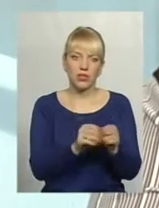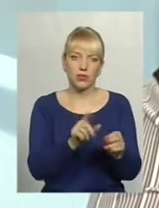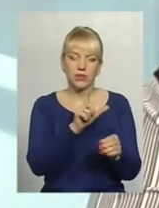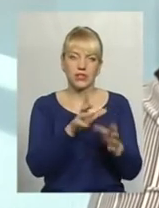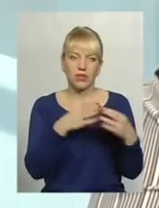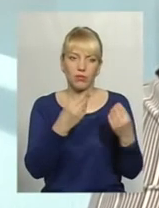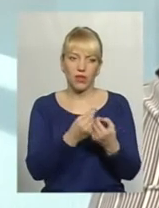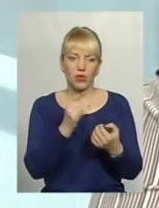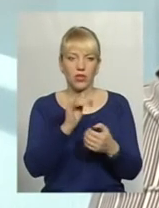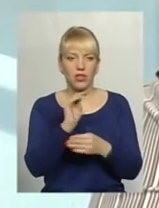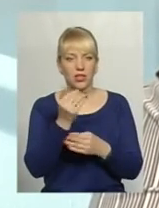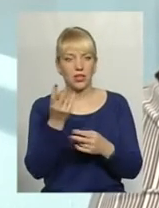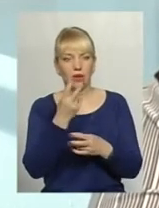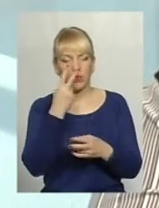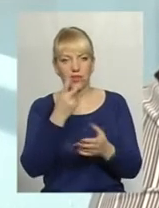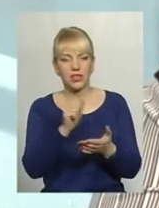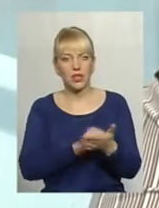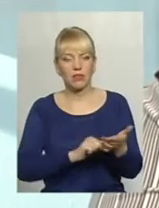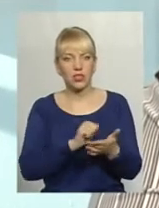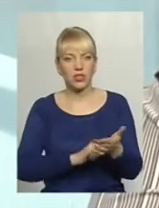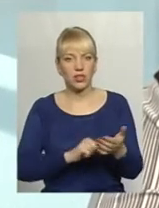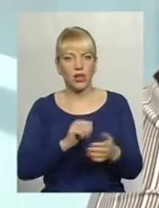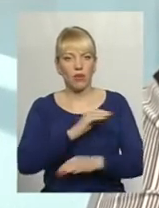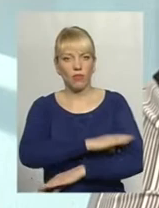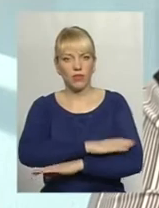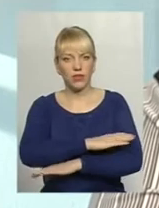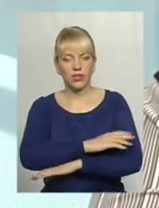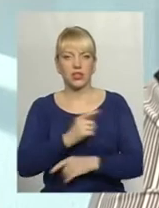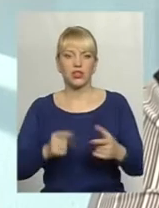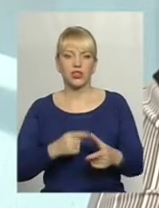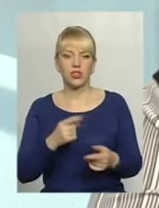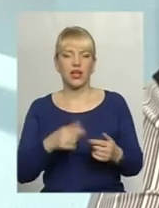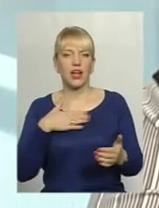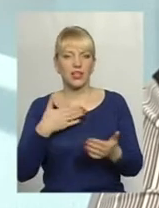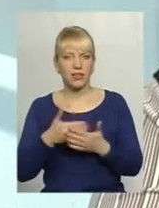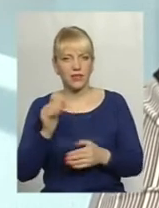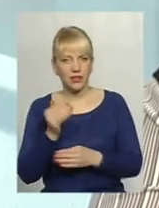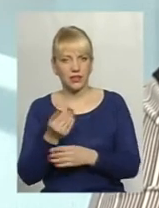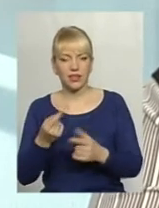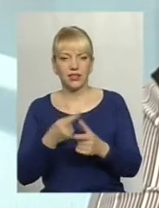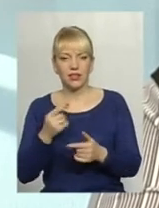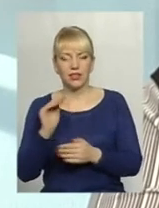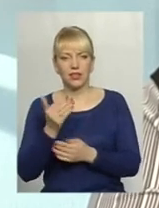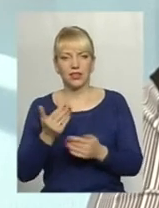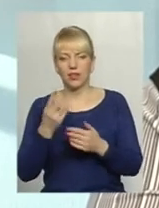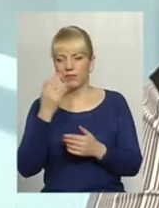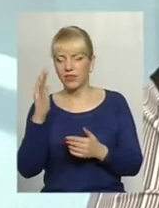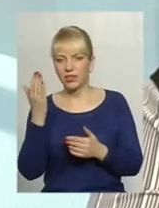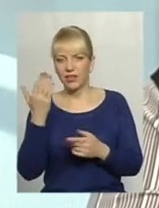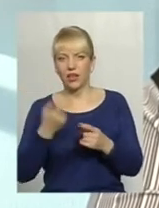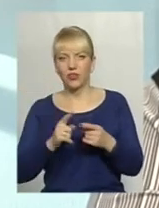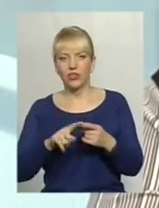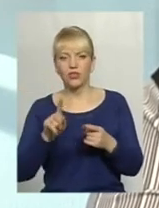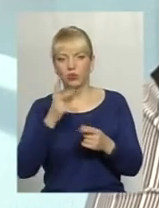Теж треба дивитися на причини поведінки. Чи це гіперактивність, чи це дитина відзеркалює те, що вона